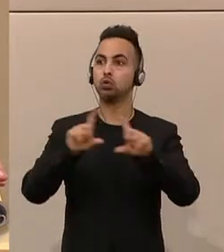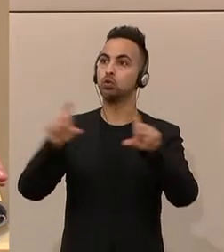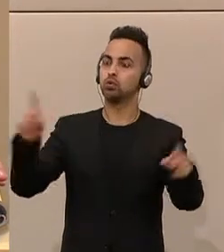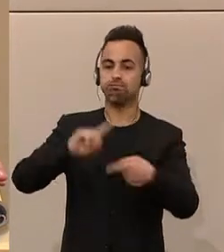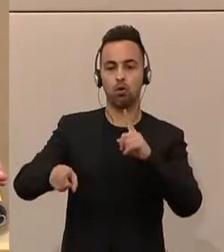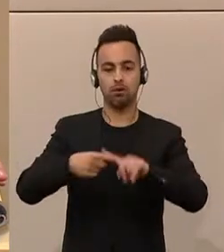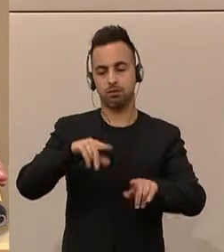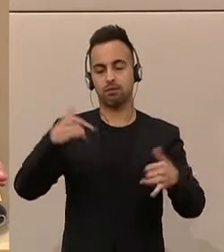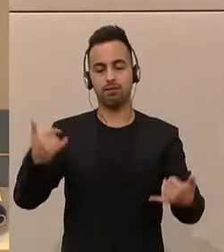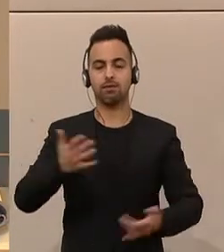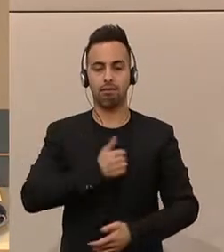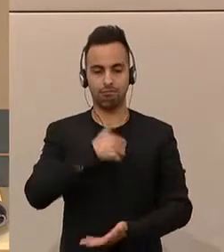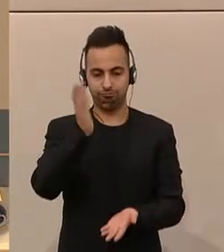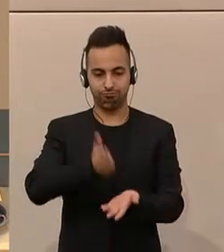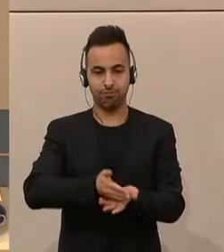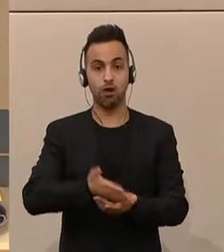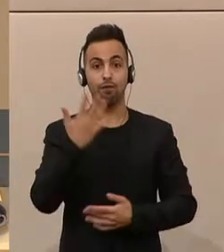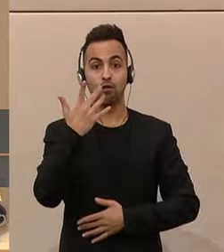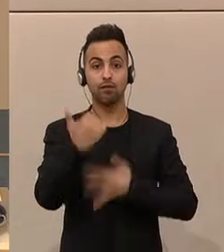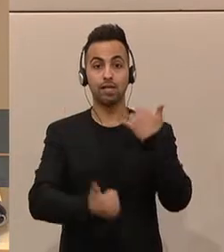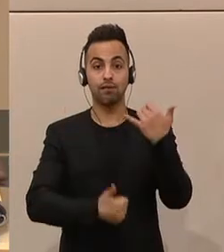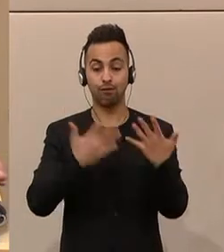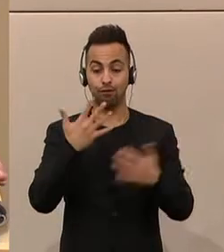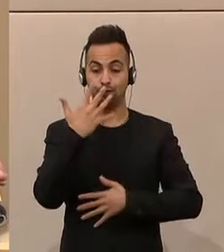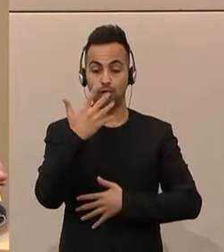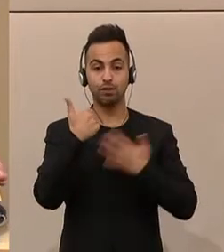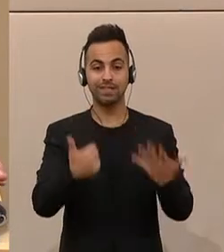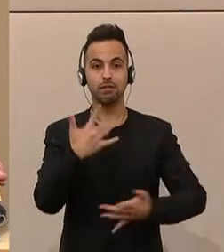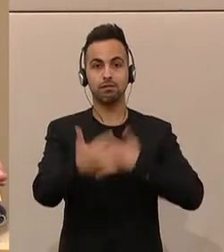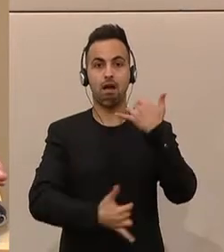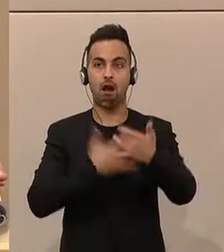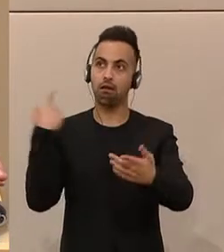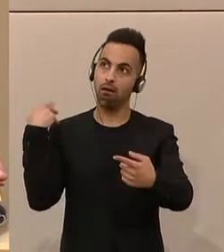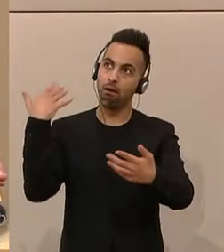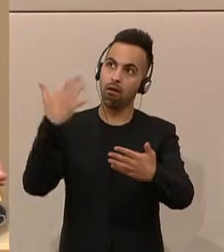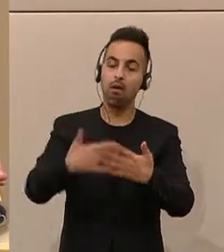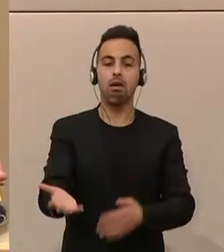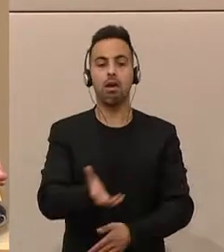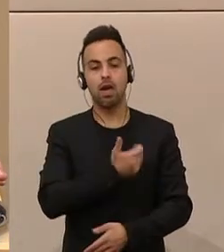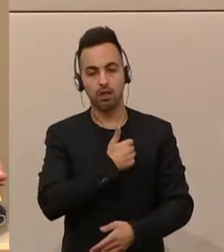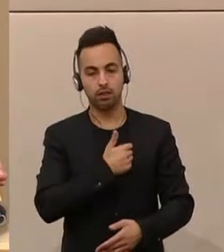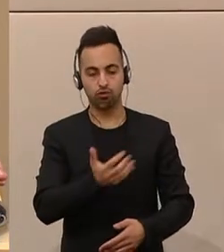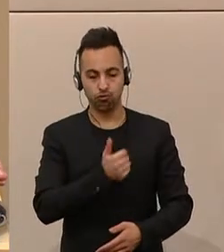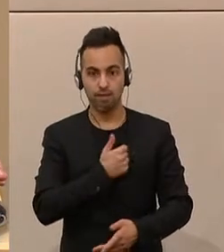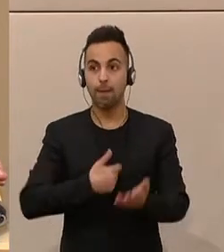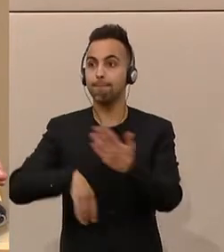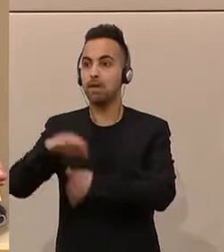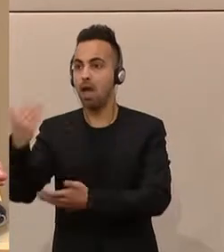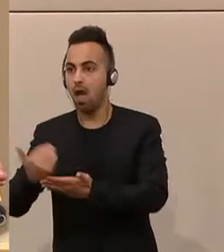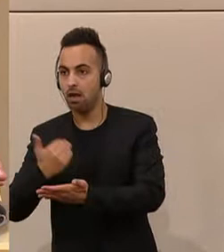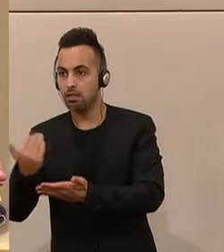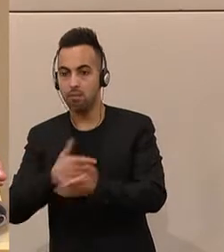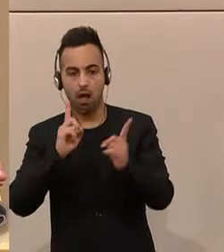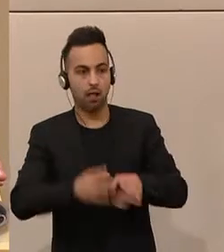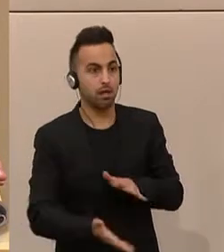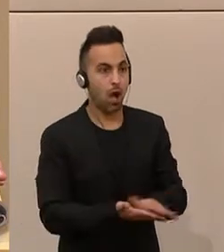sei Dank. Und zum ersten Mal seit 65 Jahren werden wir wieder mehr einnehmen als Ausgebener. Das ist das Motto der neuen